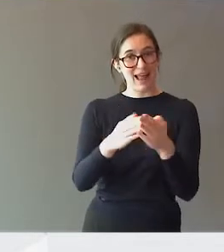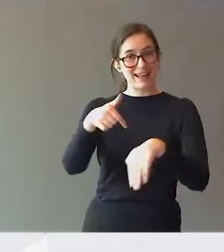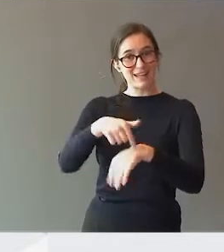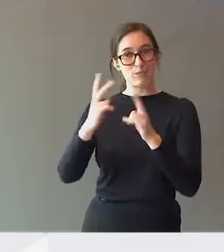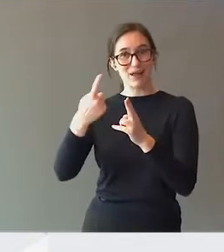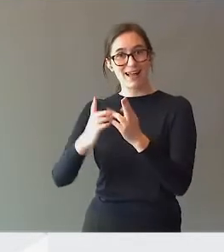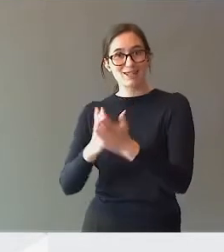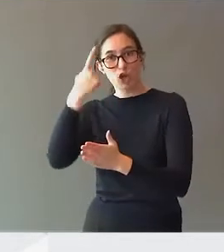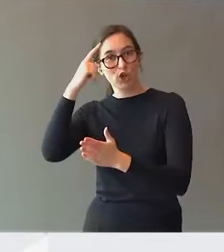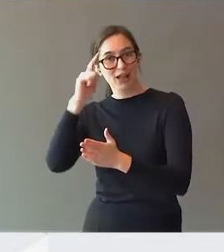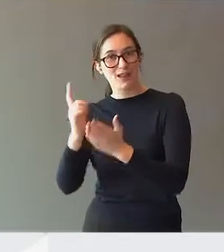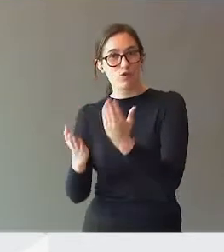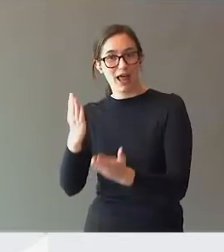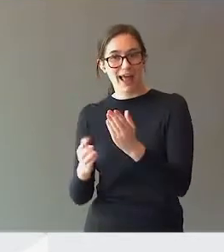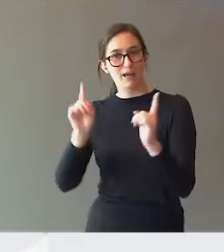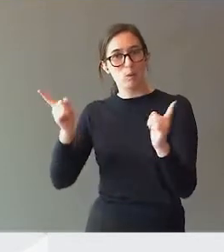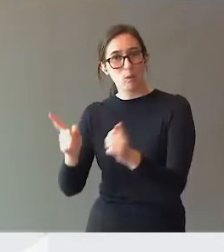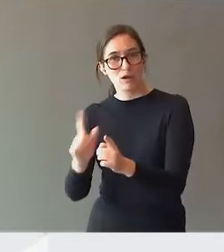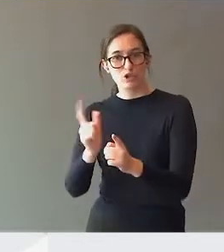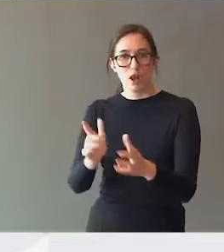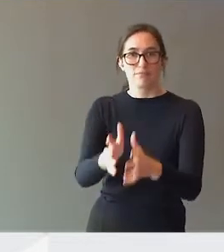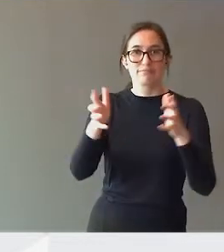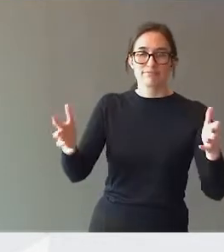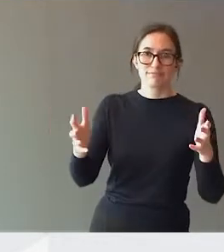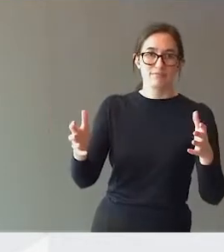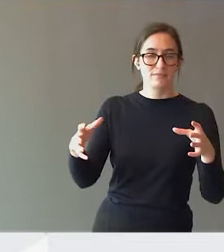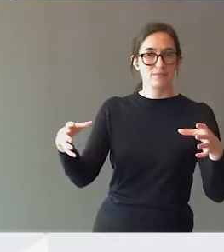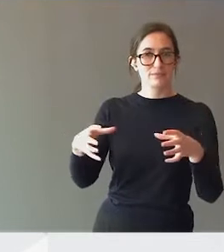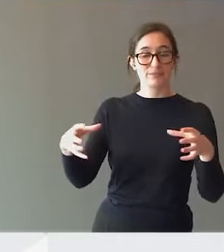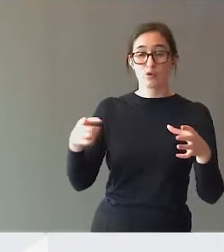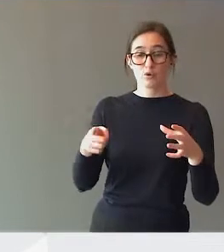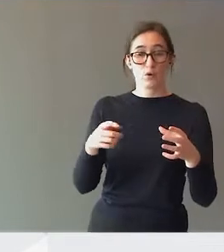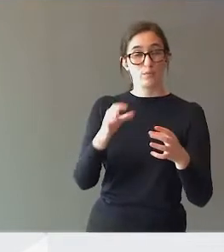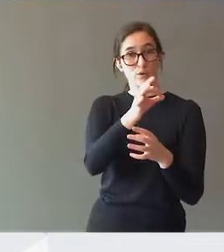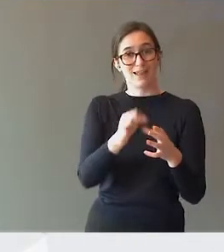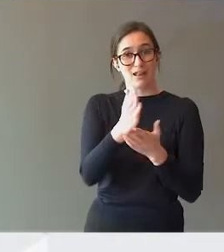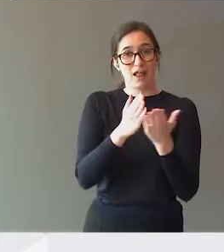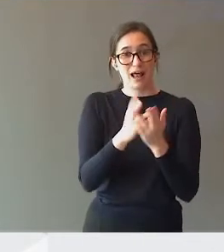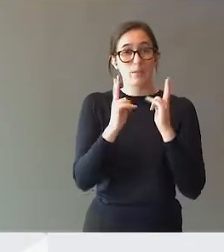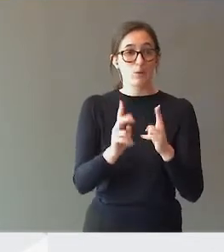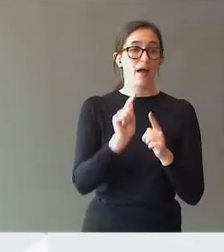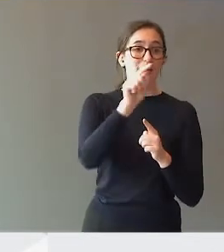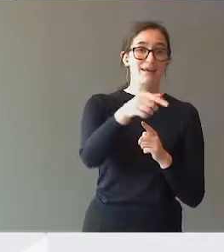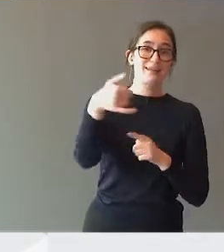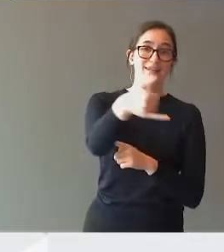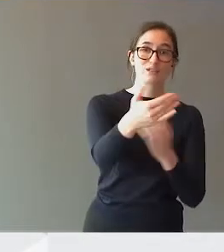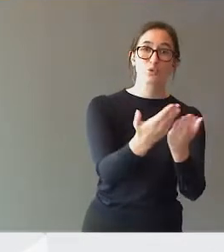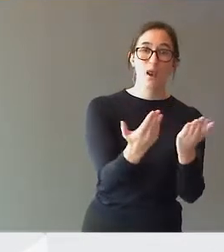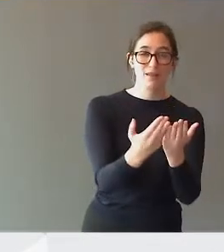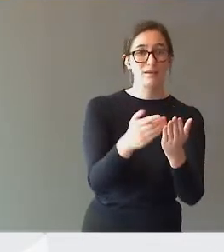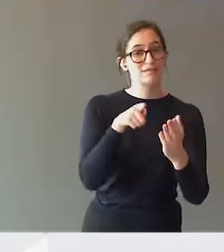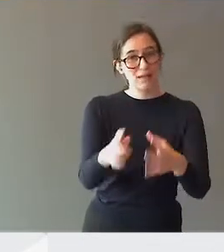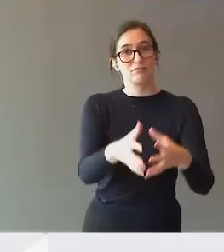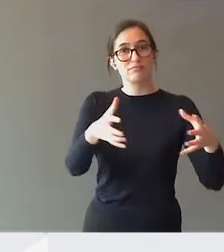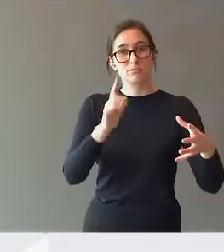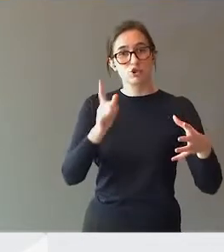vurdering går ned, og prosentandelen de bruker på tid ute i skolen opp, fordi man rett og